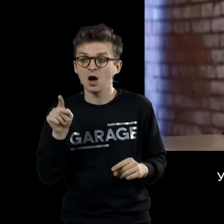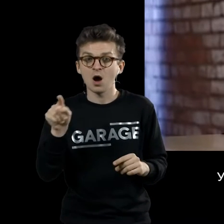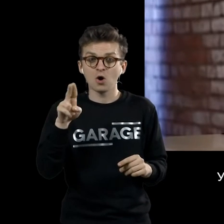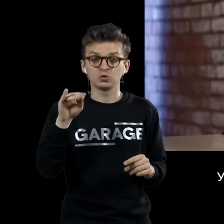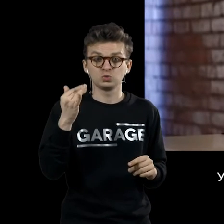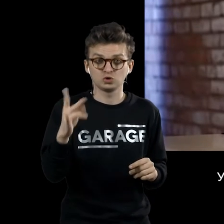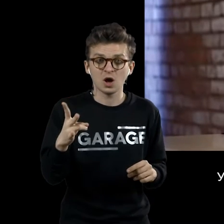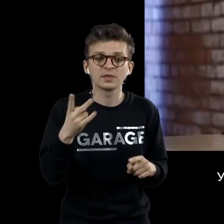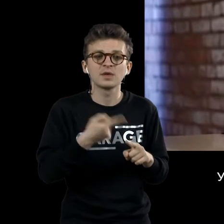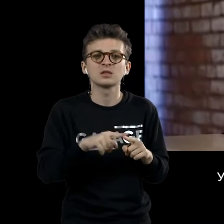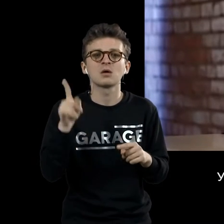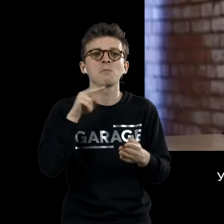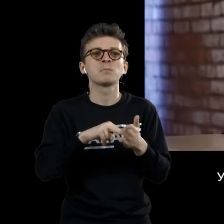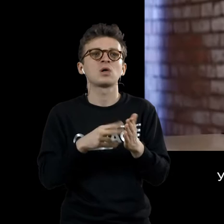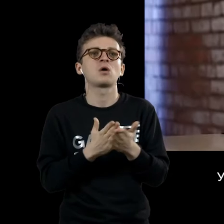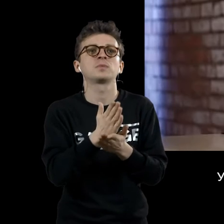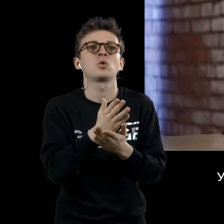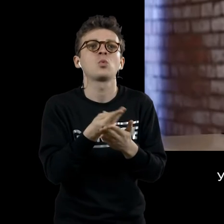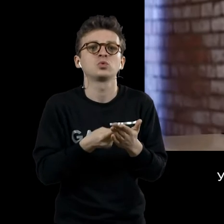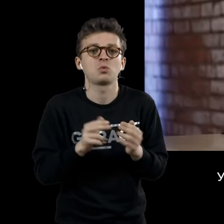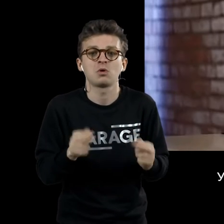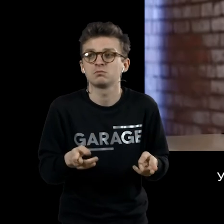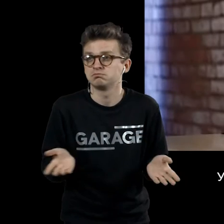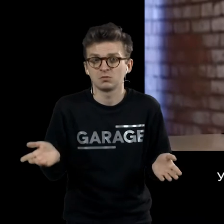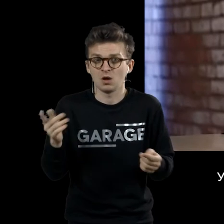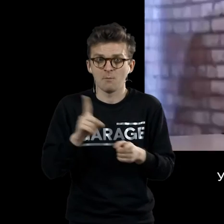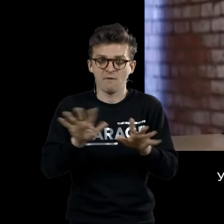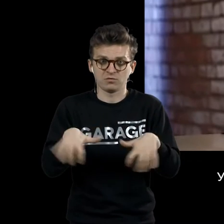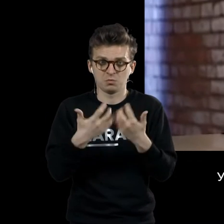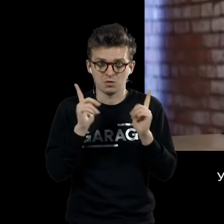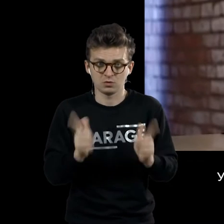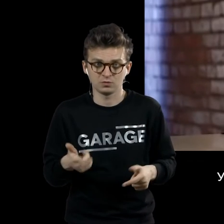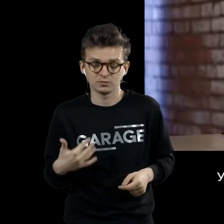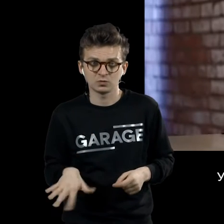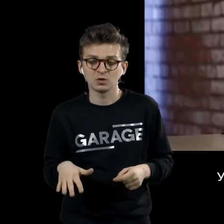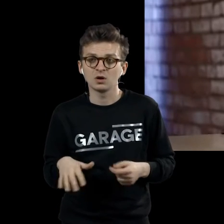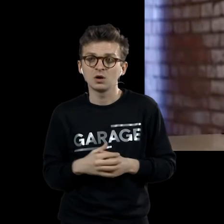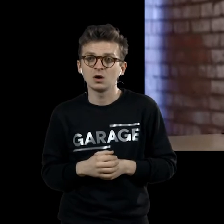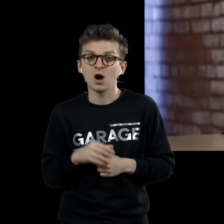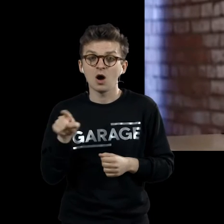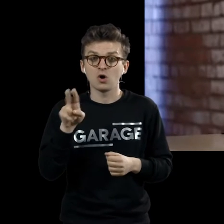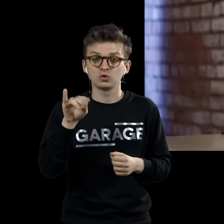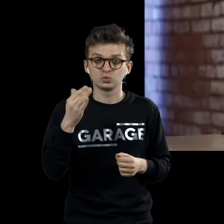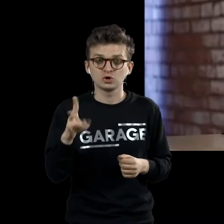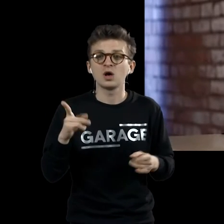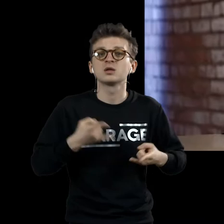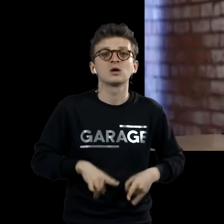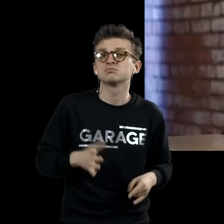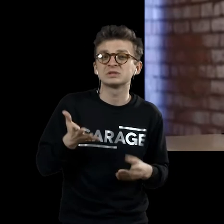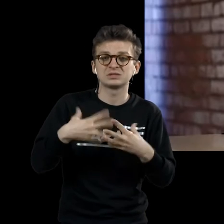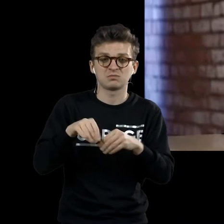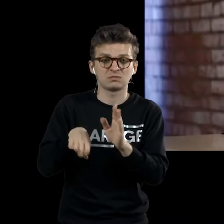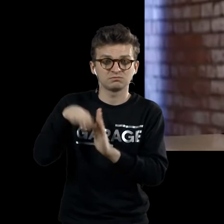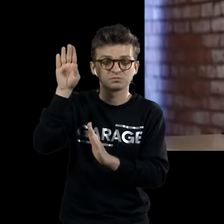этот вариант стать художником случился как нечто само собой разумеющееся. Дюшан родился в